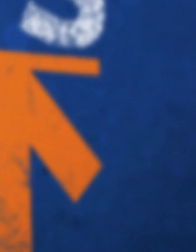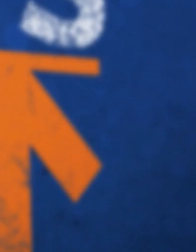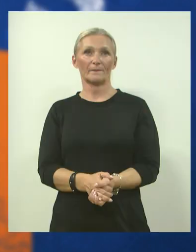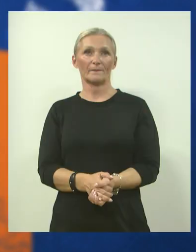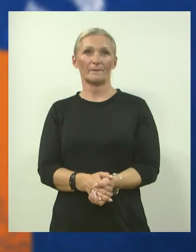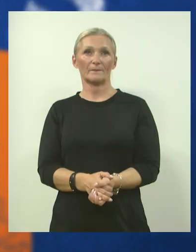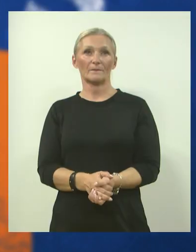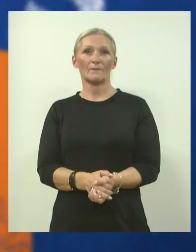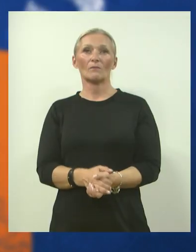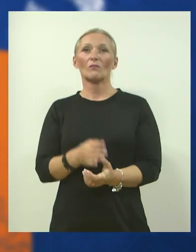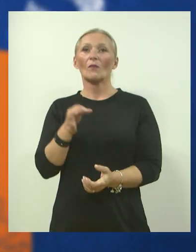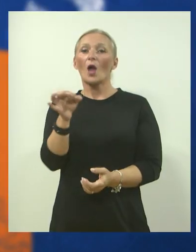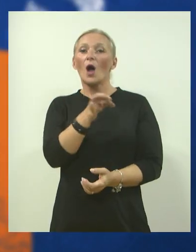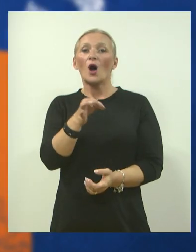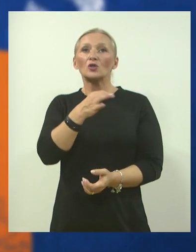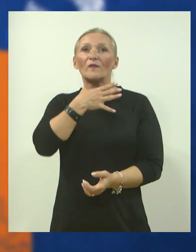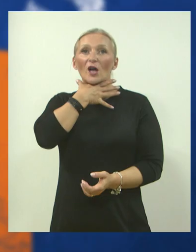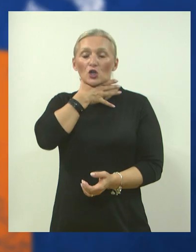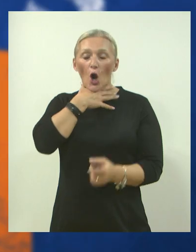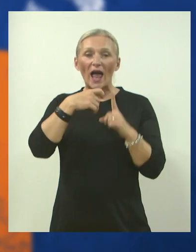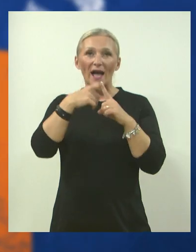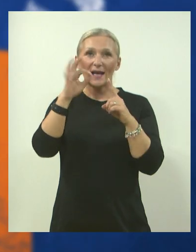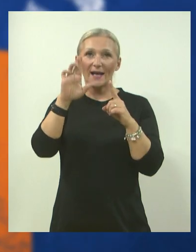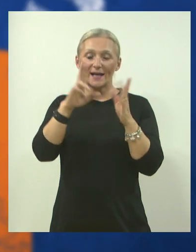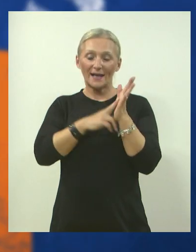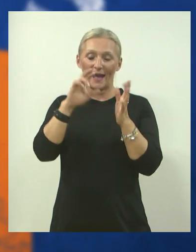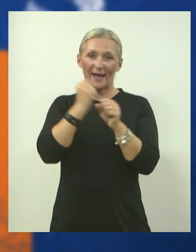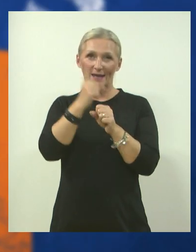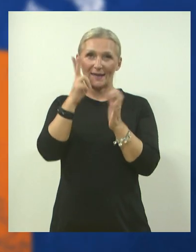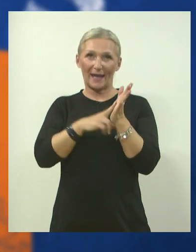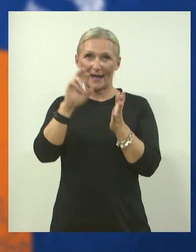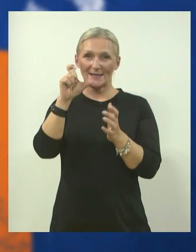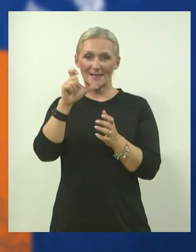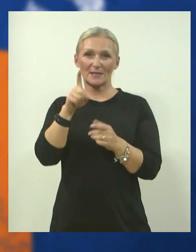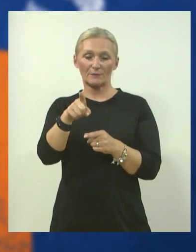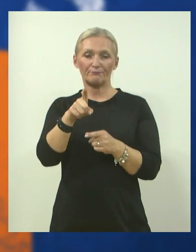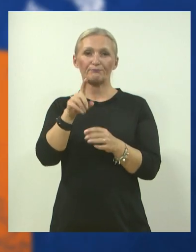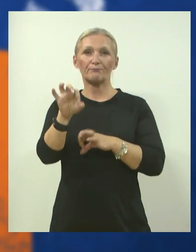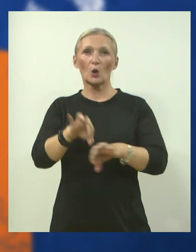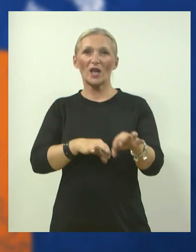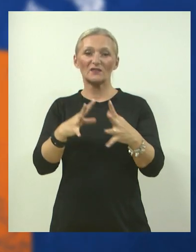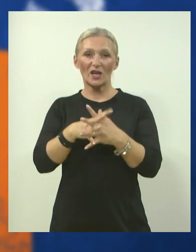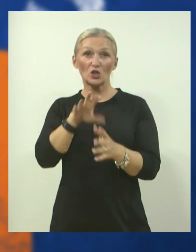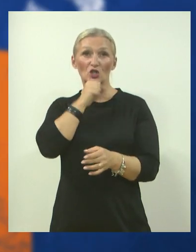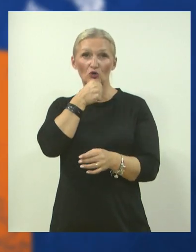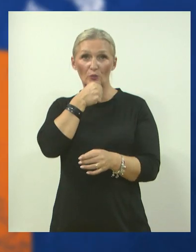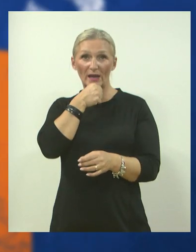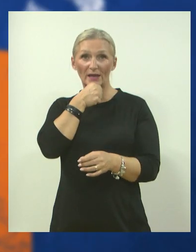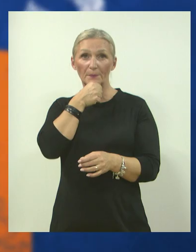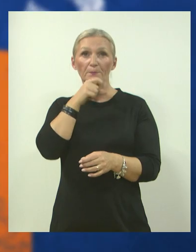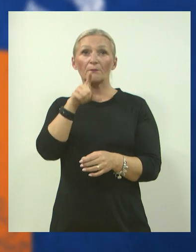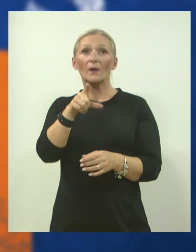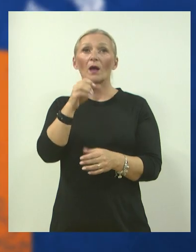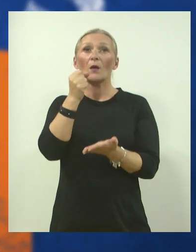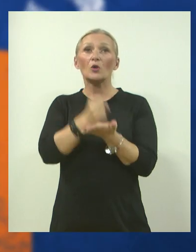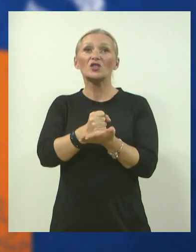A u osnovnoj školi Kneginez Gornji odrižano je središnje obilježavanje povodom projekta Varaždinske županije, u kojem su